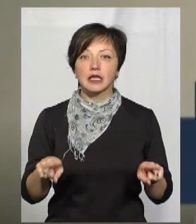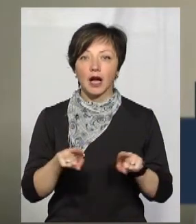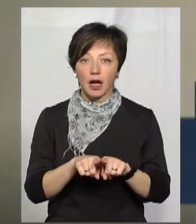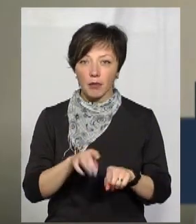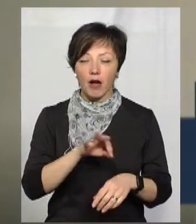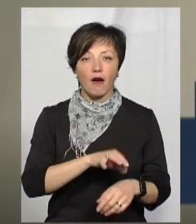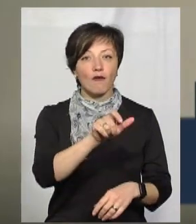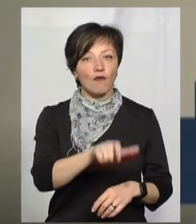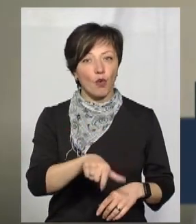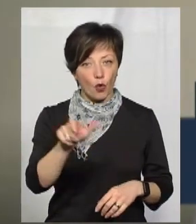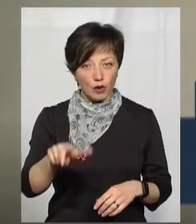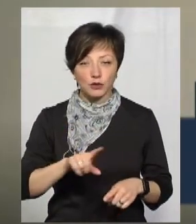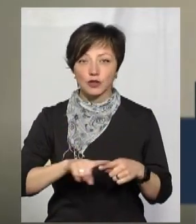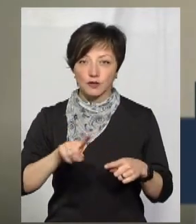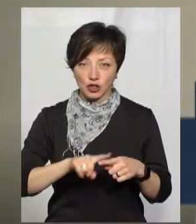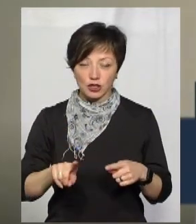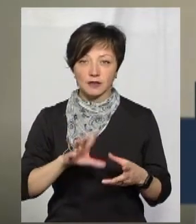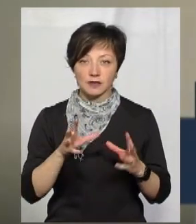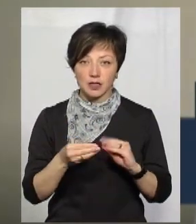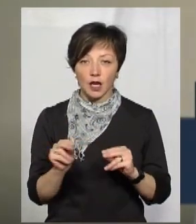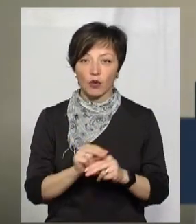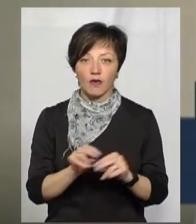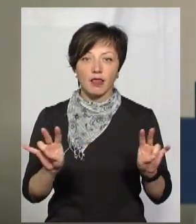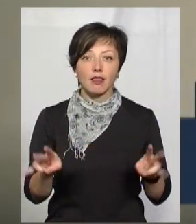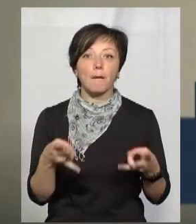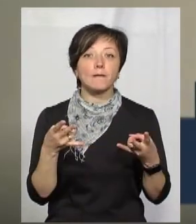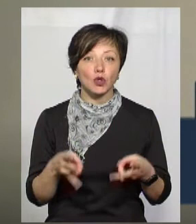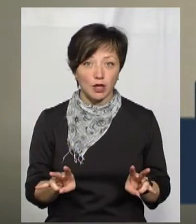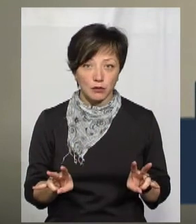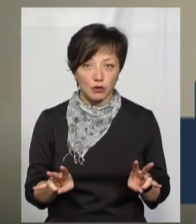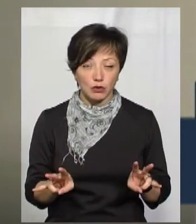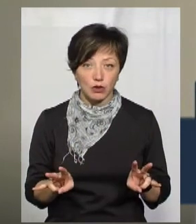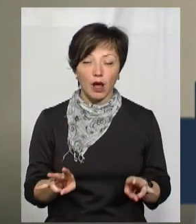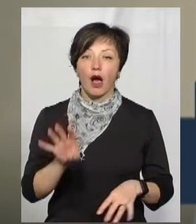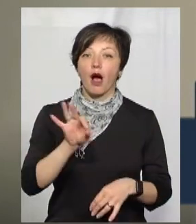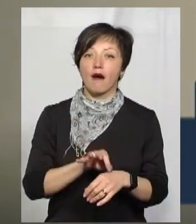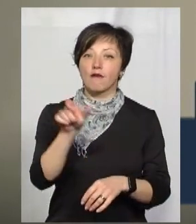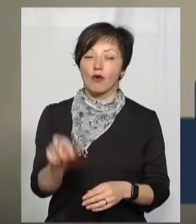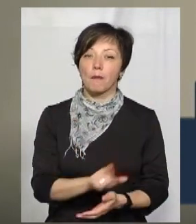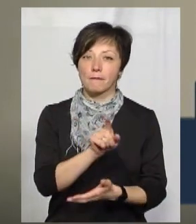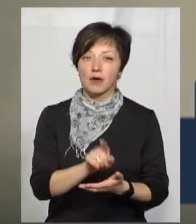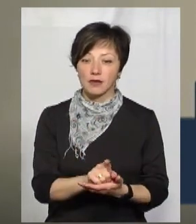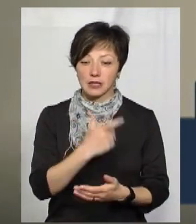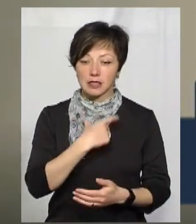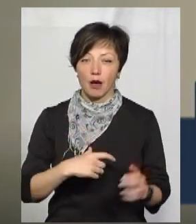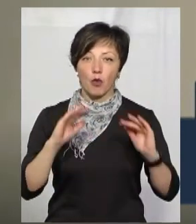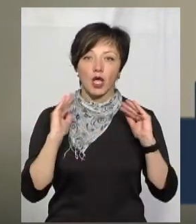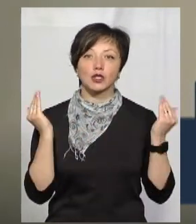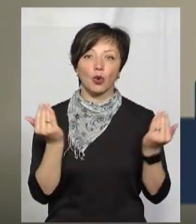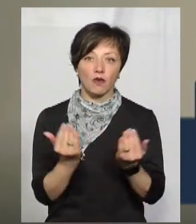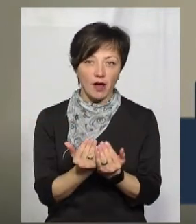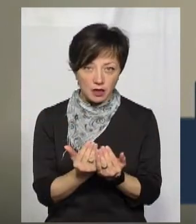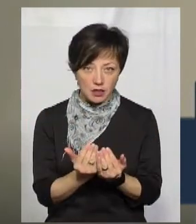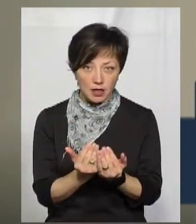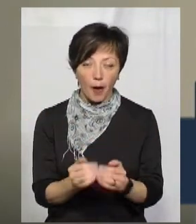хворим, скоріше всього, лікування не потрібно. Хворий повинен самоізолюватися,